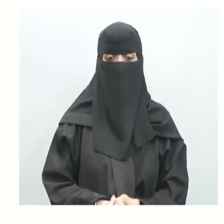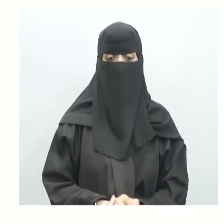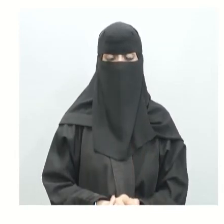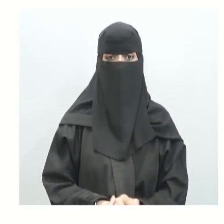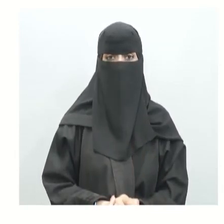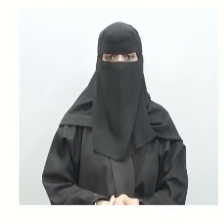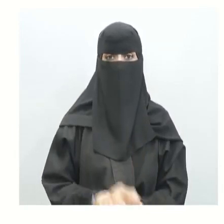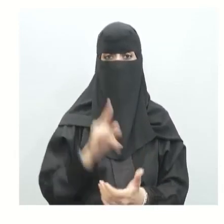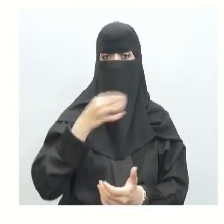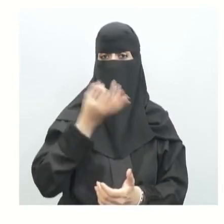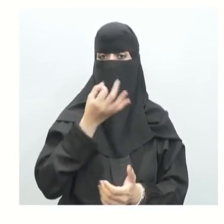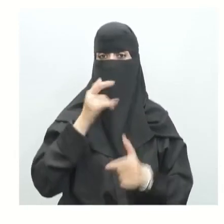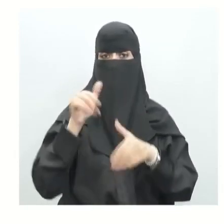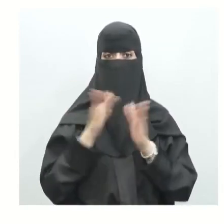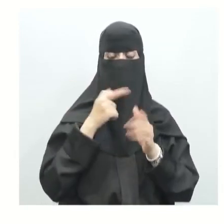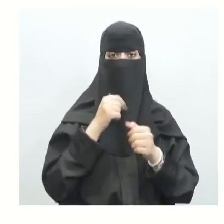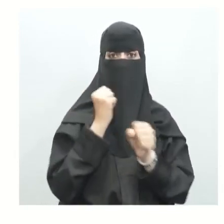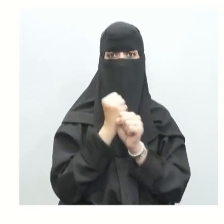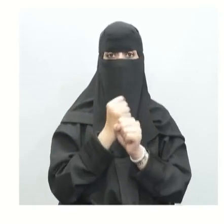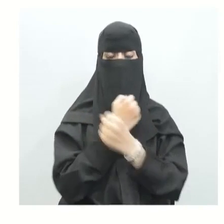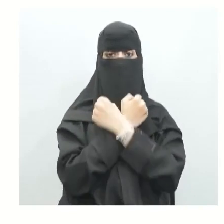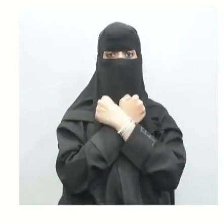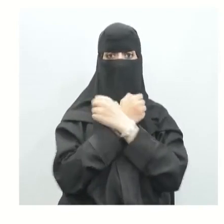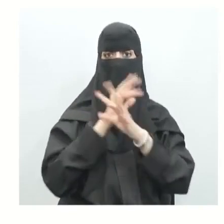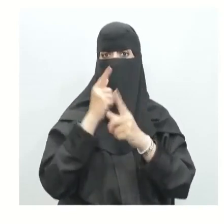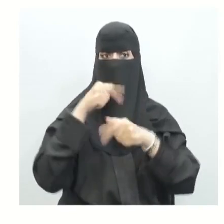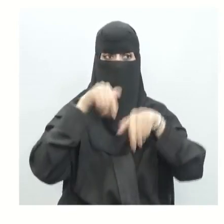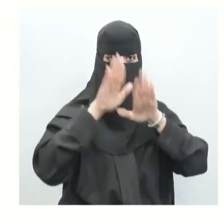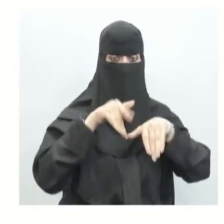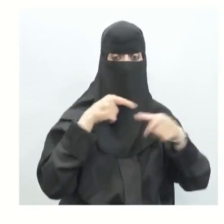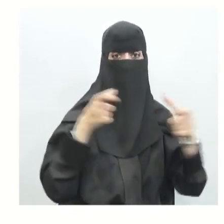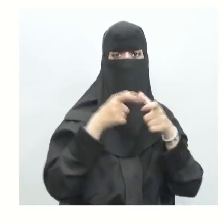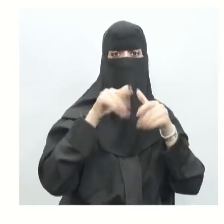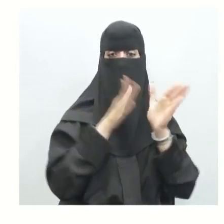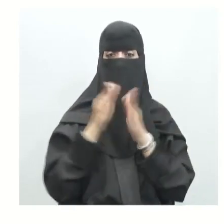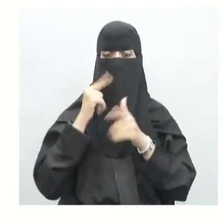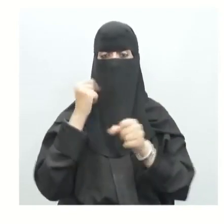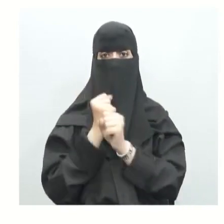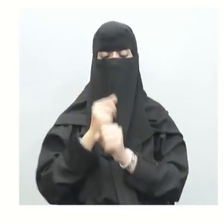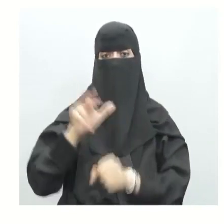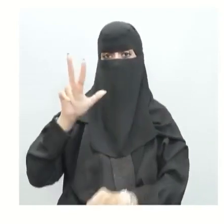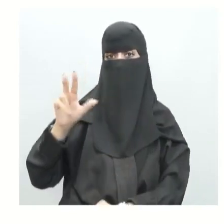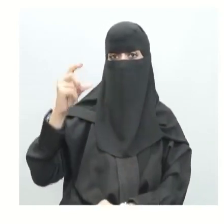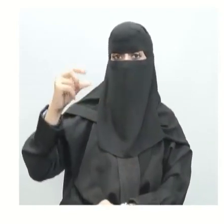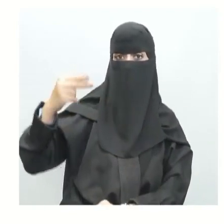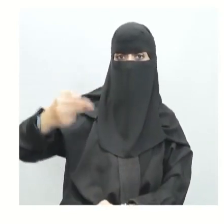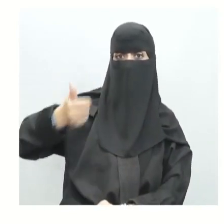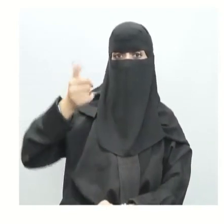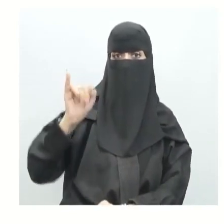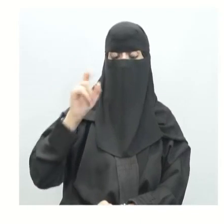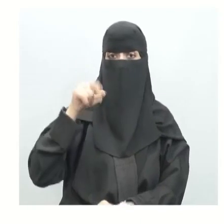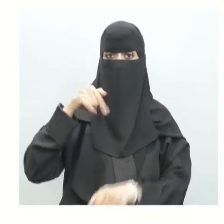عندما نتكلم عن وظائف الجهاز الهيكلي على دين مجموعة من الدعامة أو الدعامة هذه الدعامة